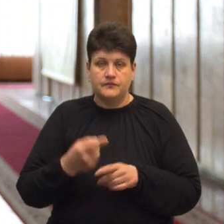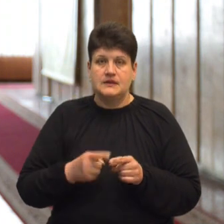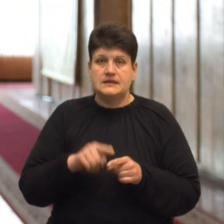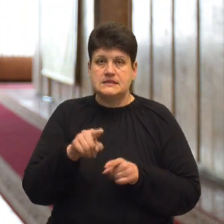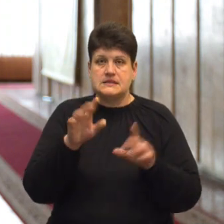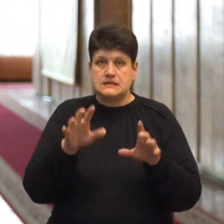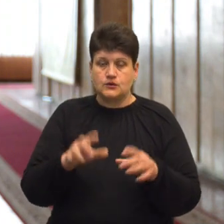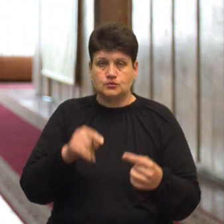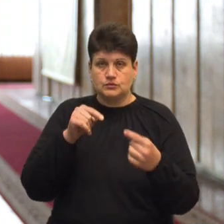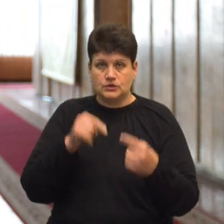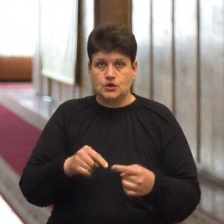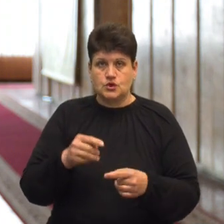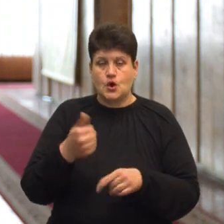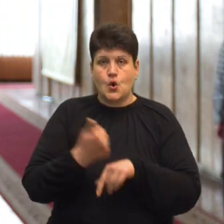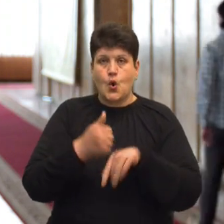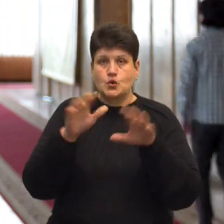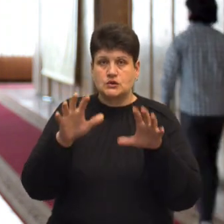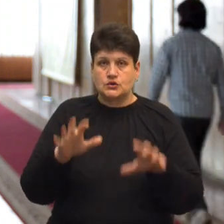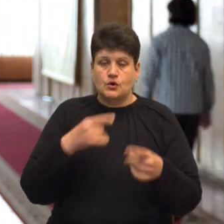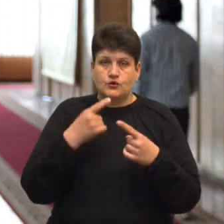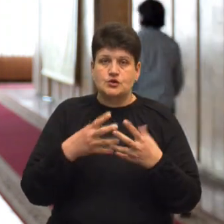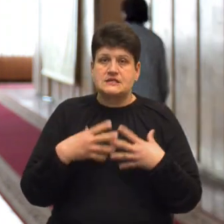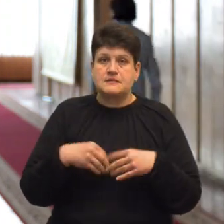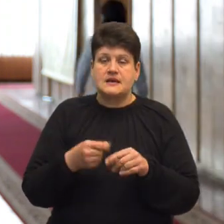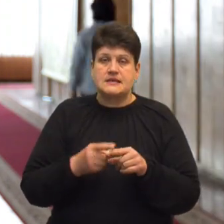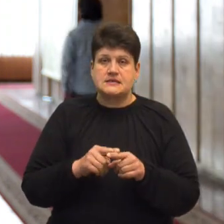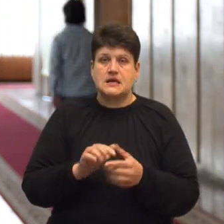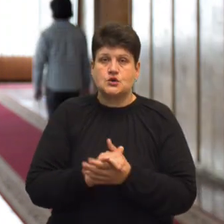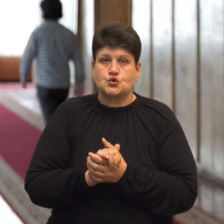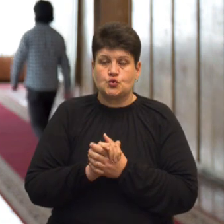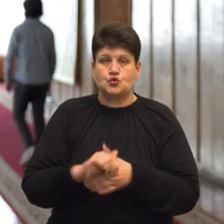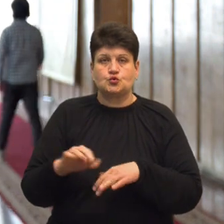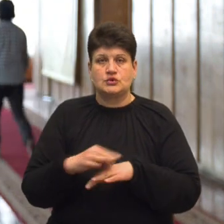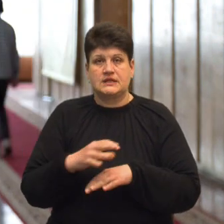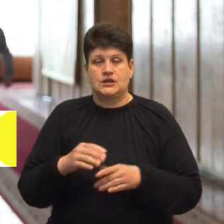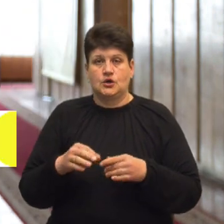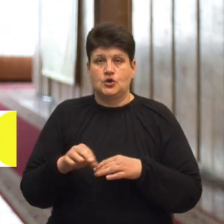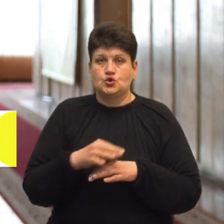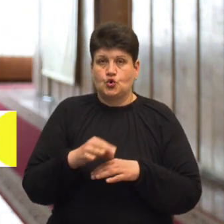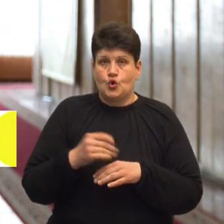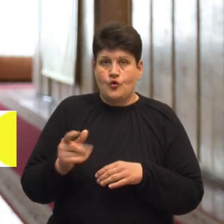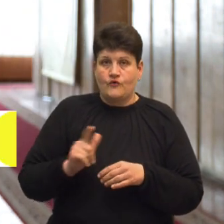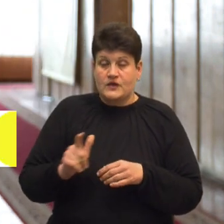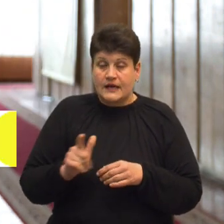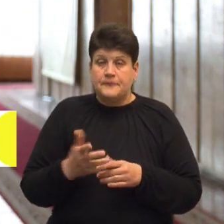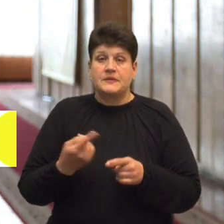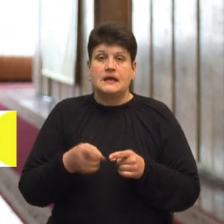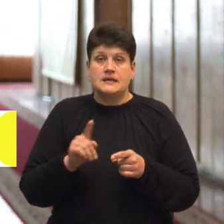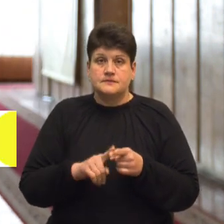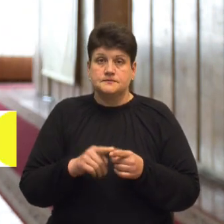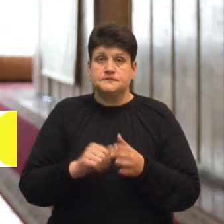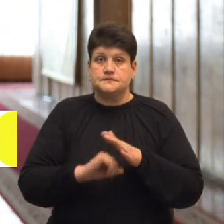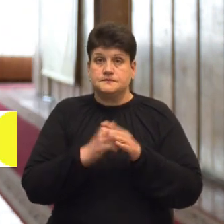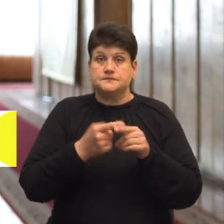суперечить Конституцію, яка говорить, що сім'я – це є союз дружини і чоловіка. Так ось на підставі статті 94 регламенту